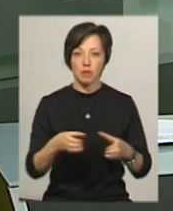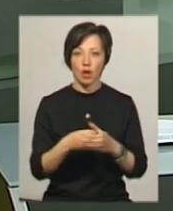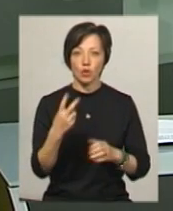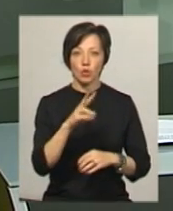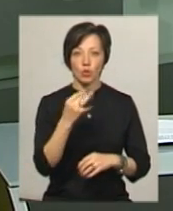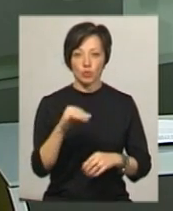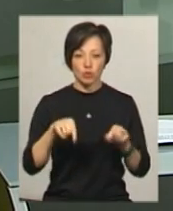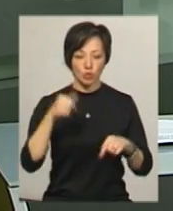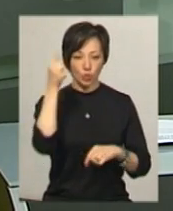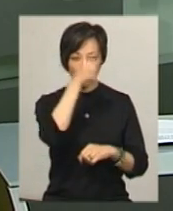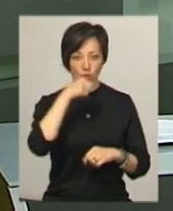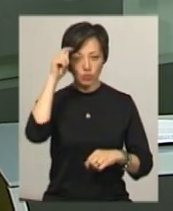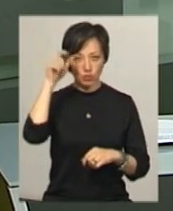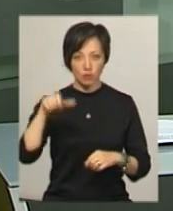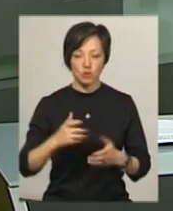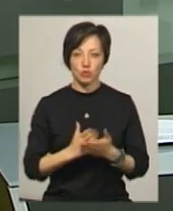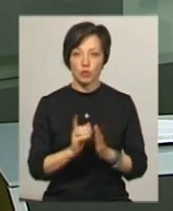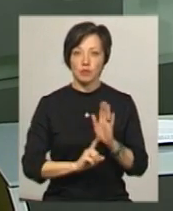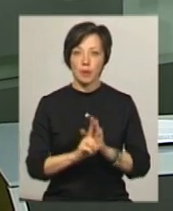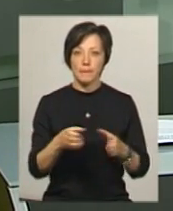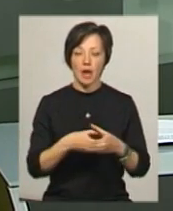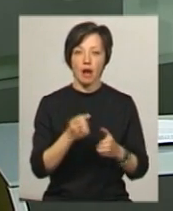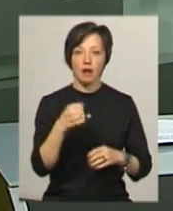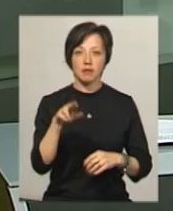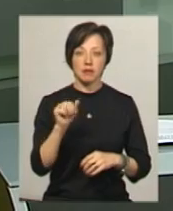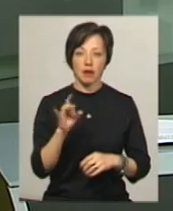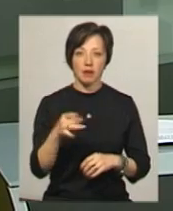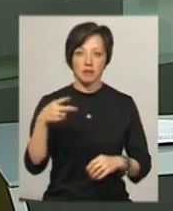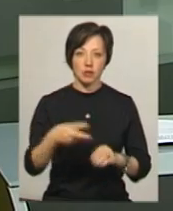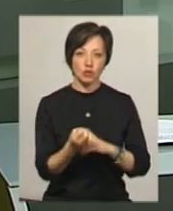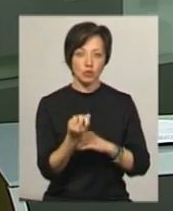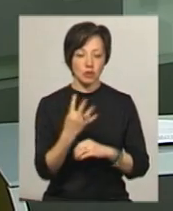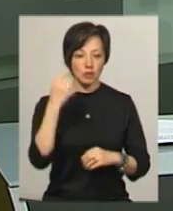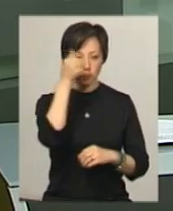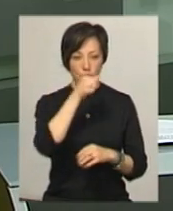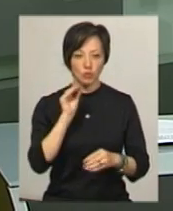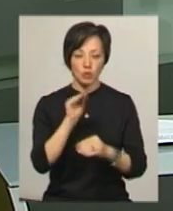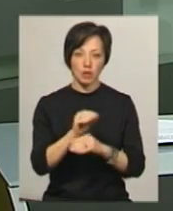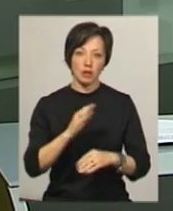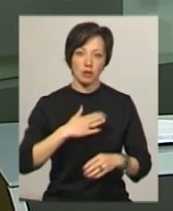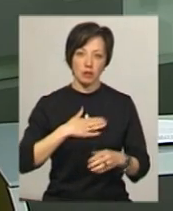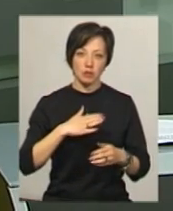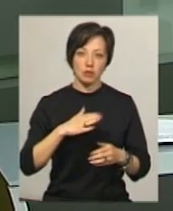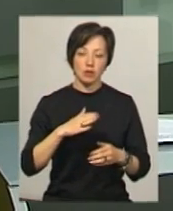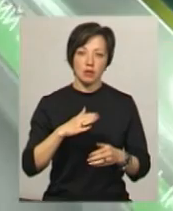лютого цього року Чоловік службу розпочав в батальйоні Айдар у 2014 році, додає Наталя Дзекар